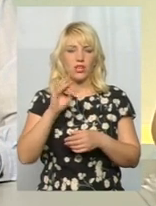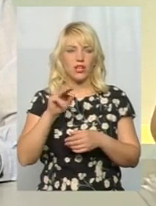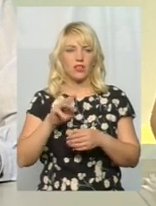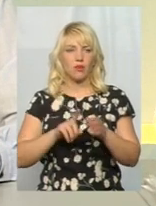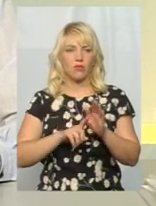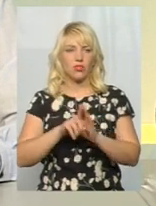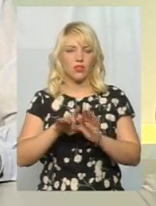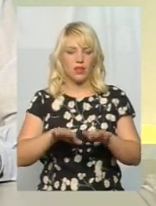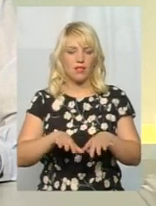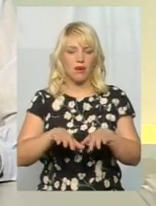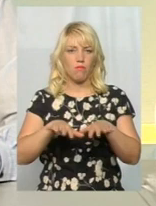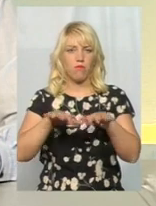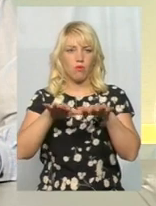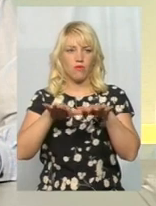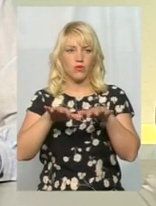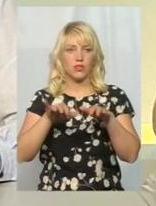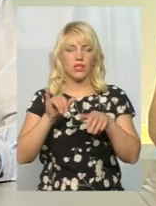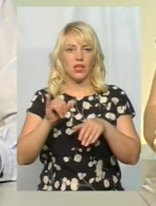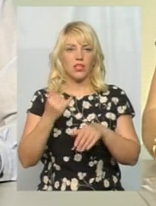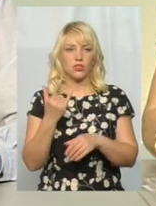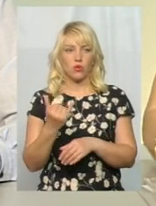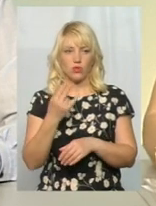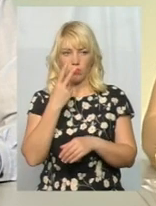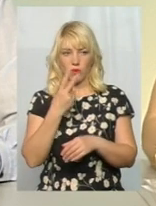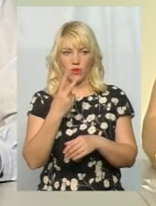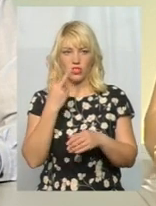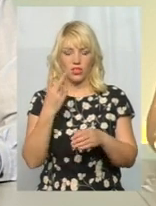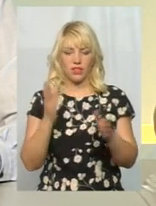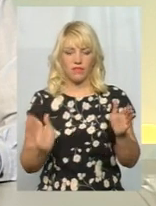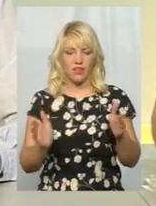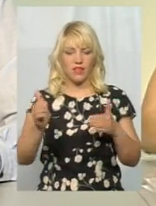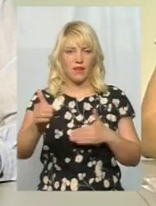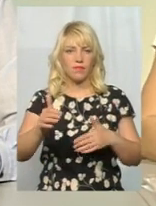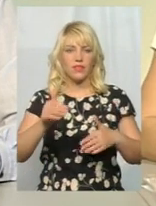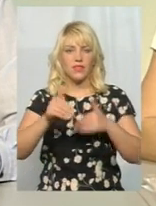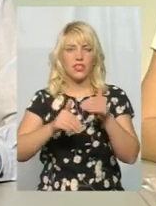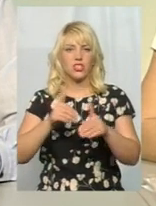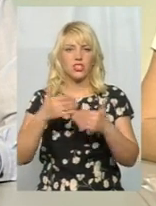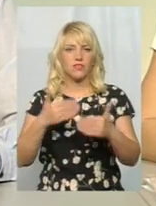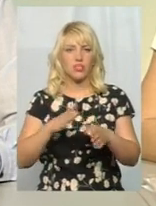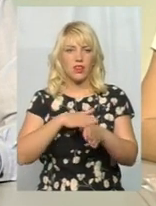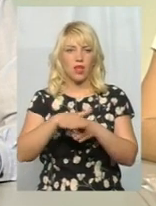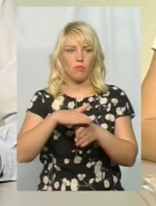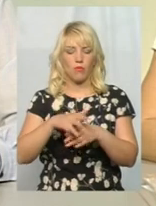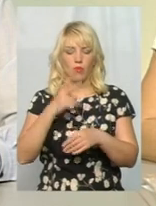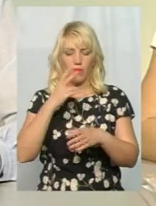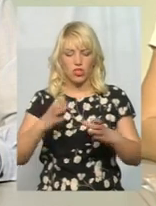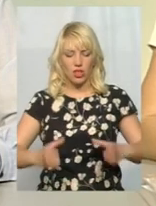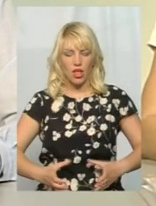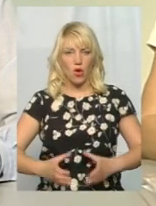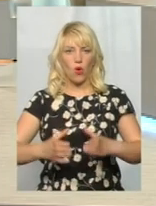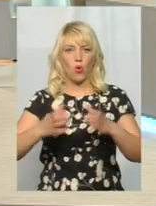почали наповнюватися. Сьогодні ми побачили, що дві ніші вже наповнені. Ми сьогодні побачили колодязь, який